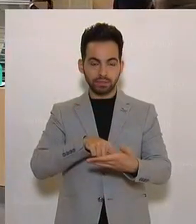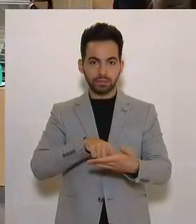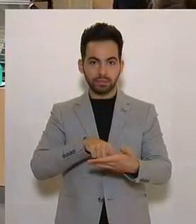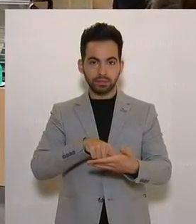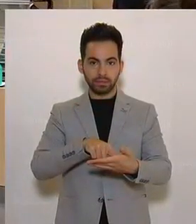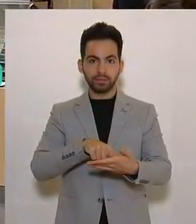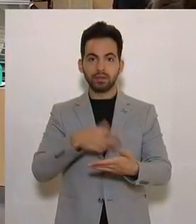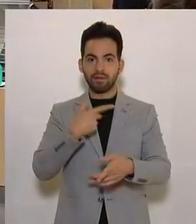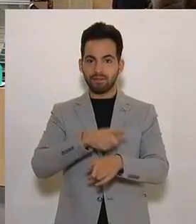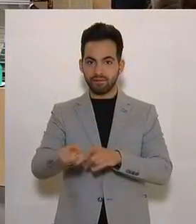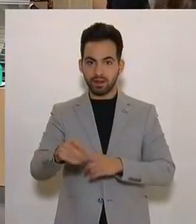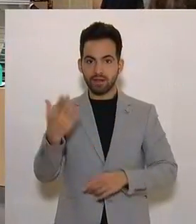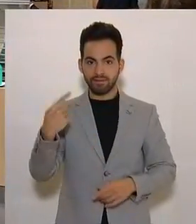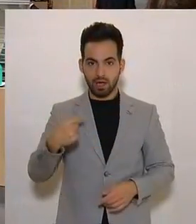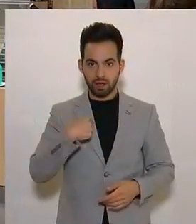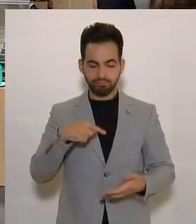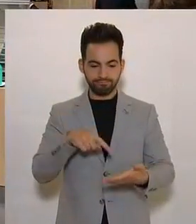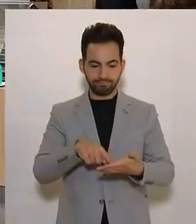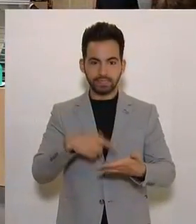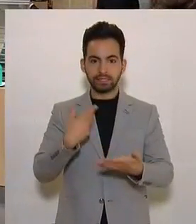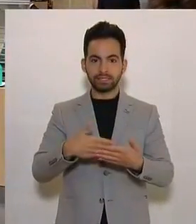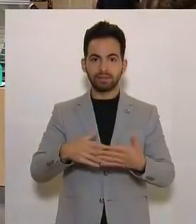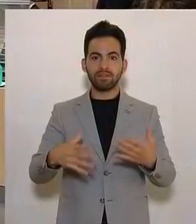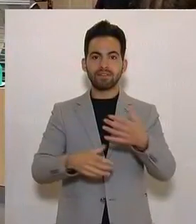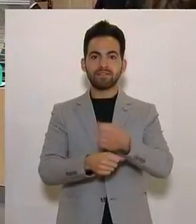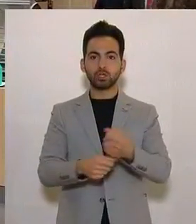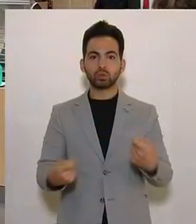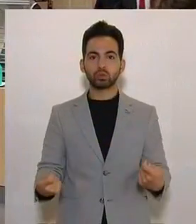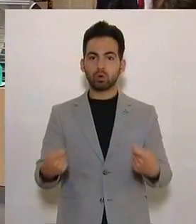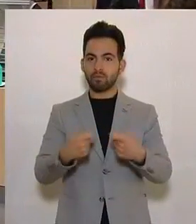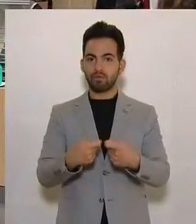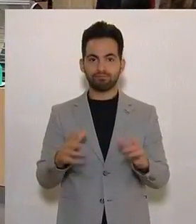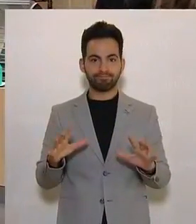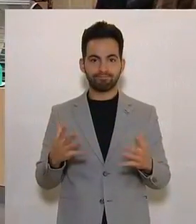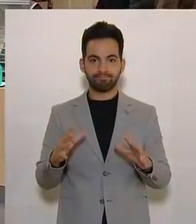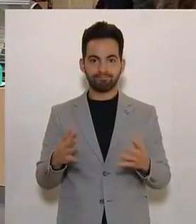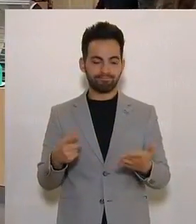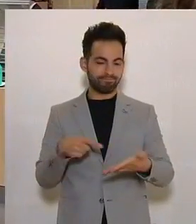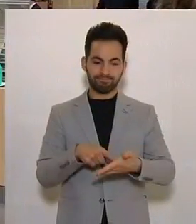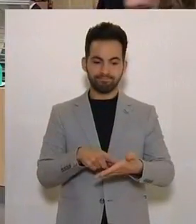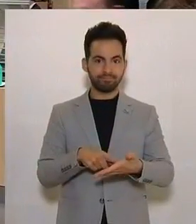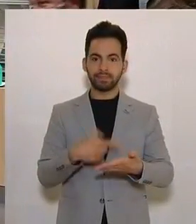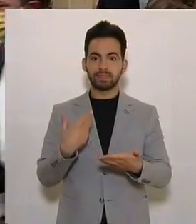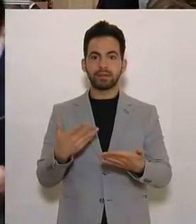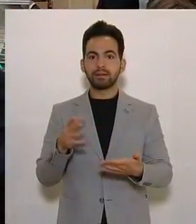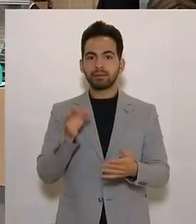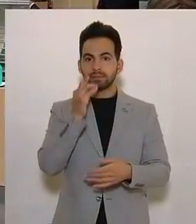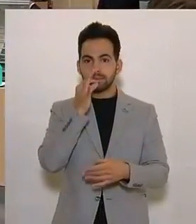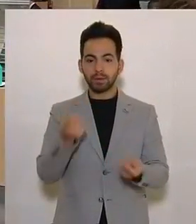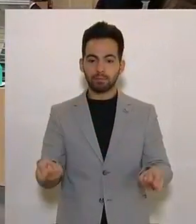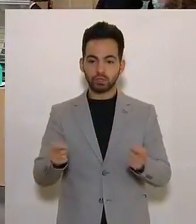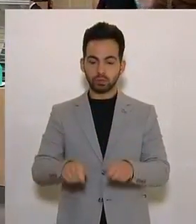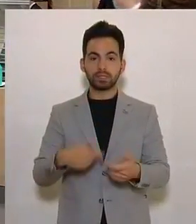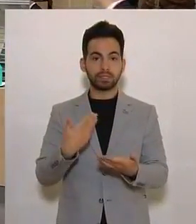dass es ein Fehler war, der dazu führte, dass es nicht verfassungskonform letzten Endes als beschlossen galt und